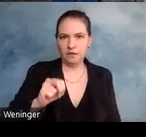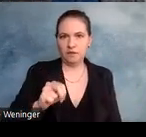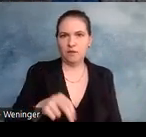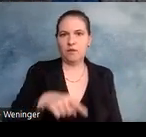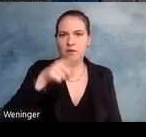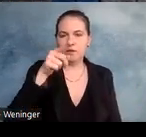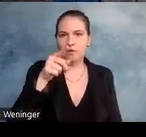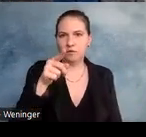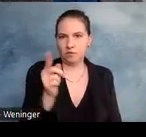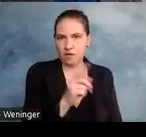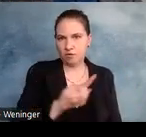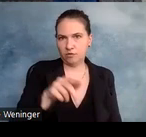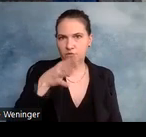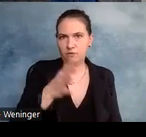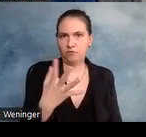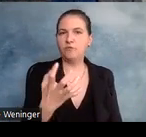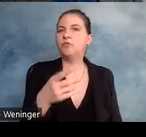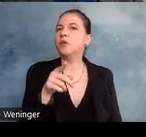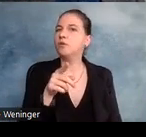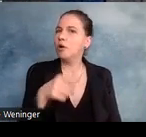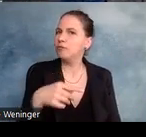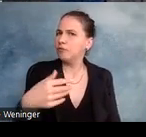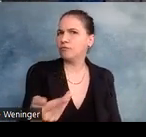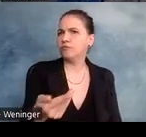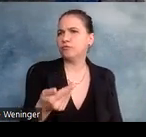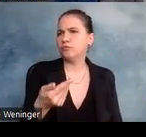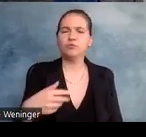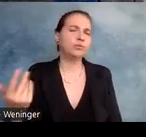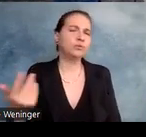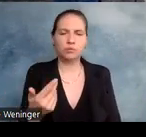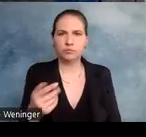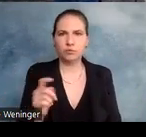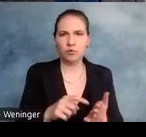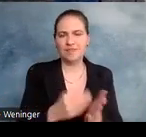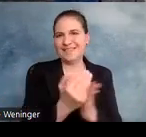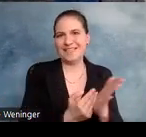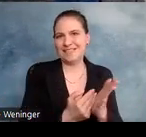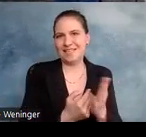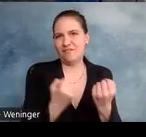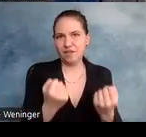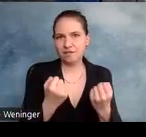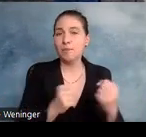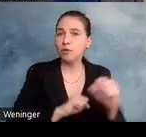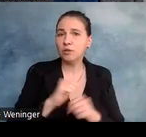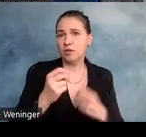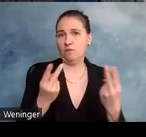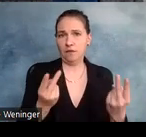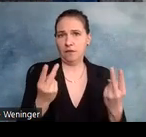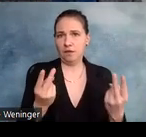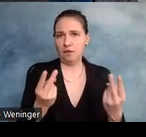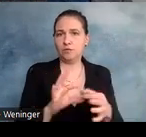Thema, das vernachlässigt wird. Es ist ja nicht gesetzlich verankert, aber trotzdem sehr wichtig, wenn es darum geht,